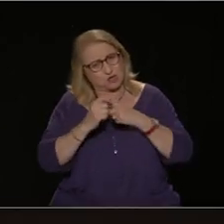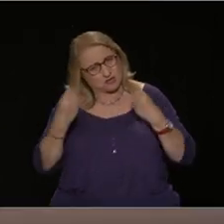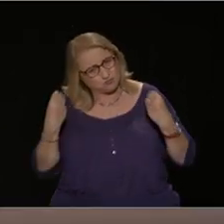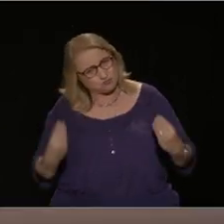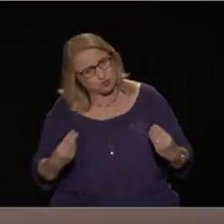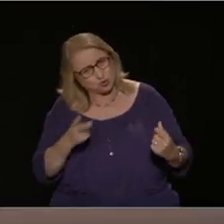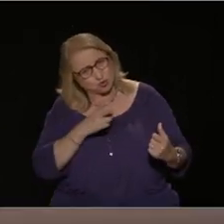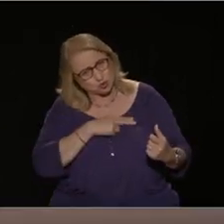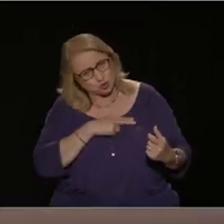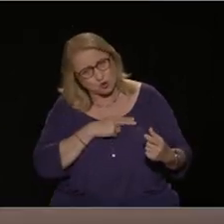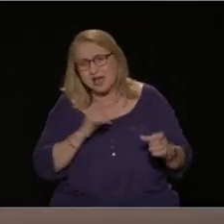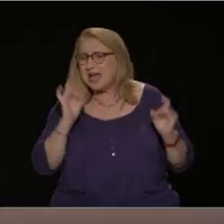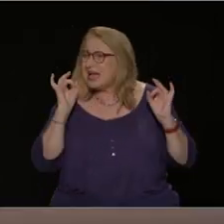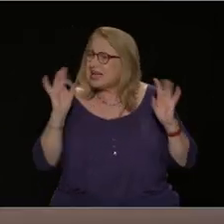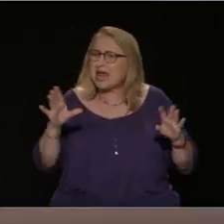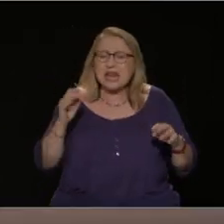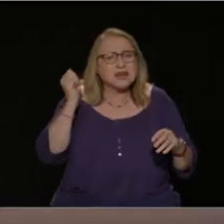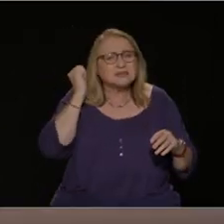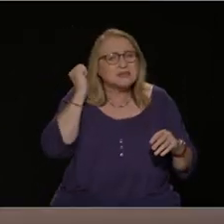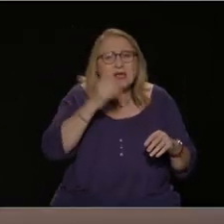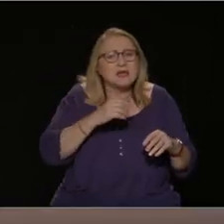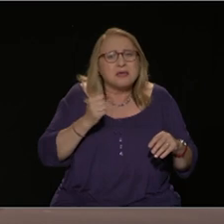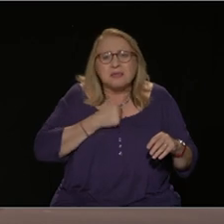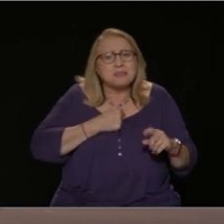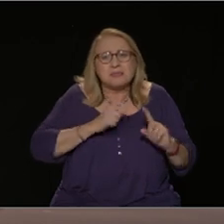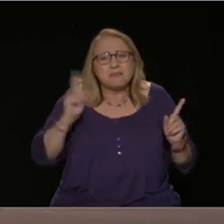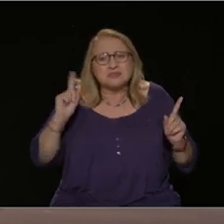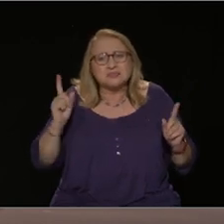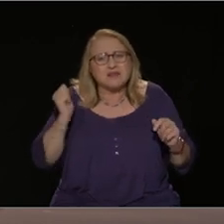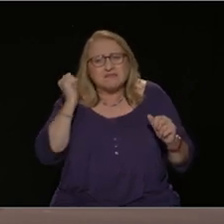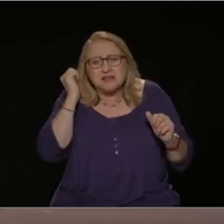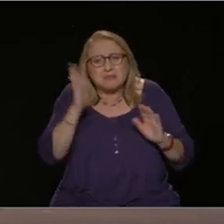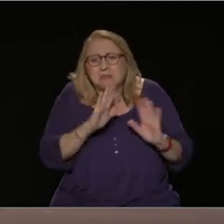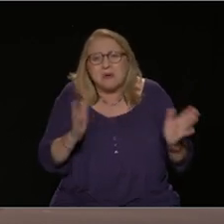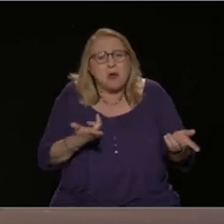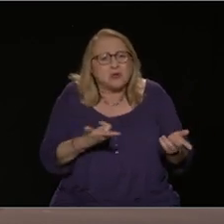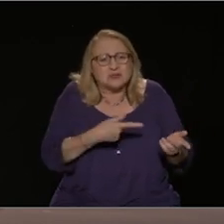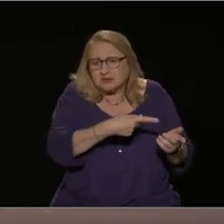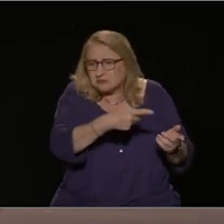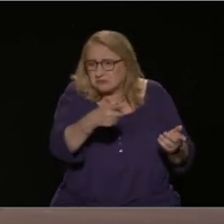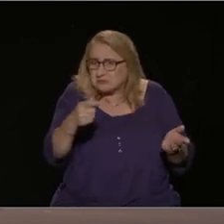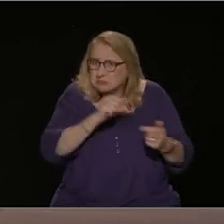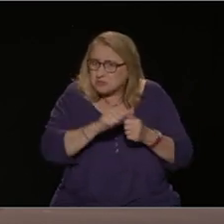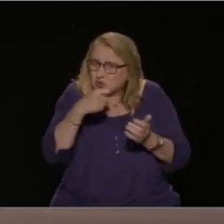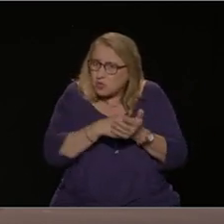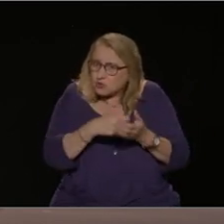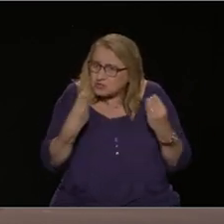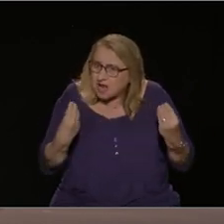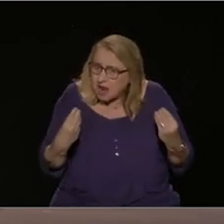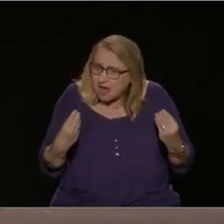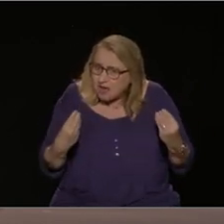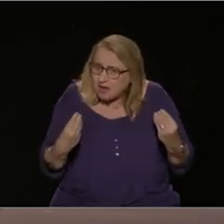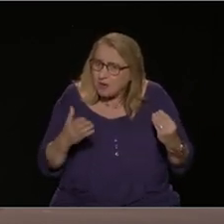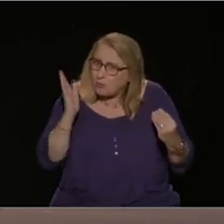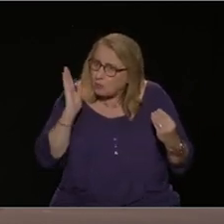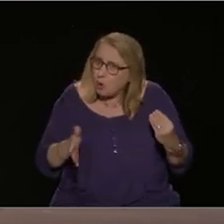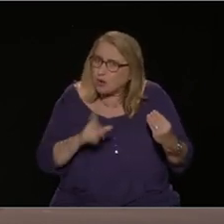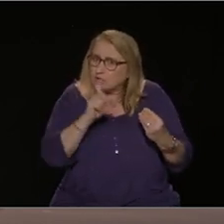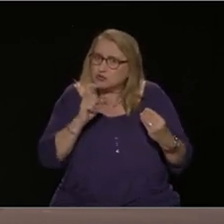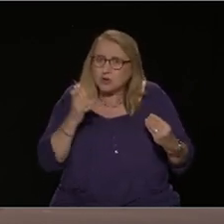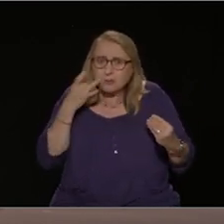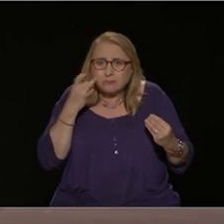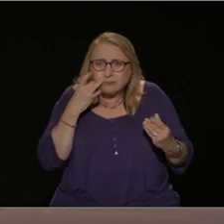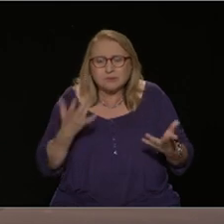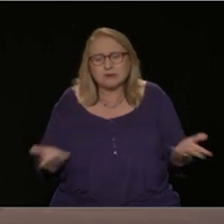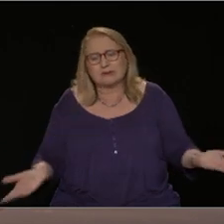ικανοποιητικός ή μπορεί να τα φέρει πέρας, έστω και δύσκολα. Το ζήτημα είναι